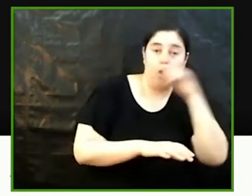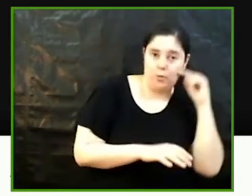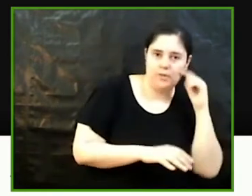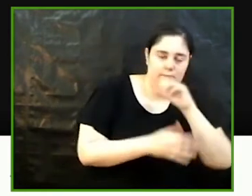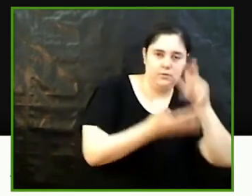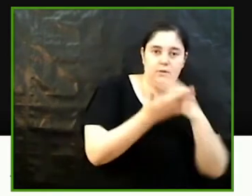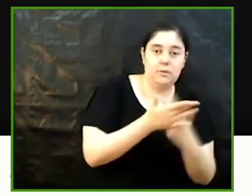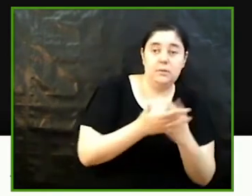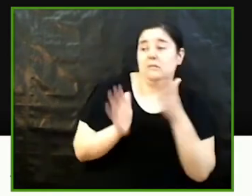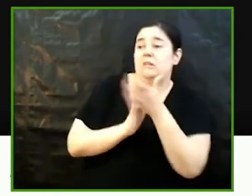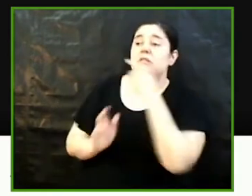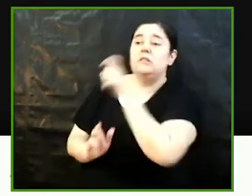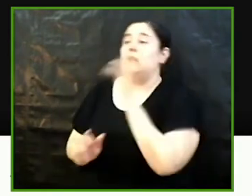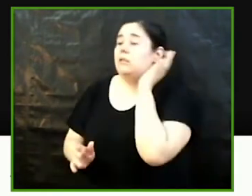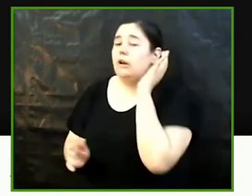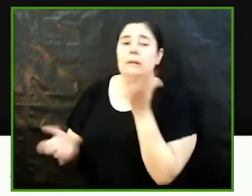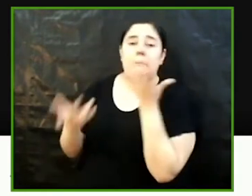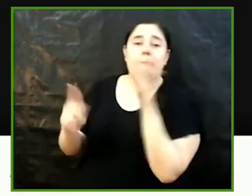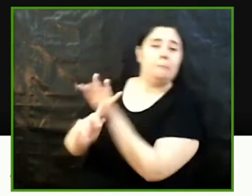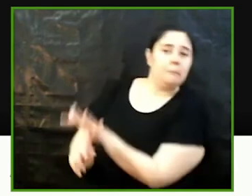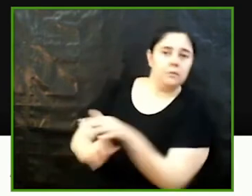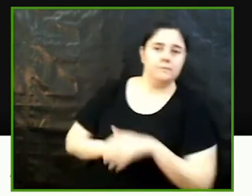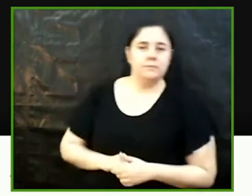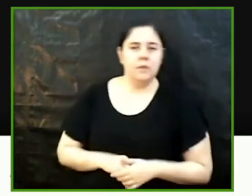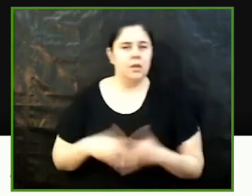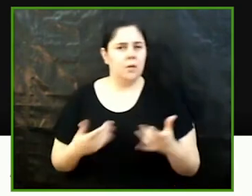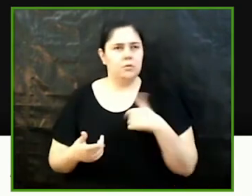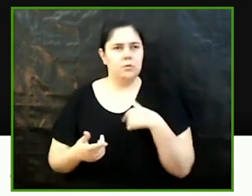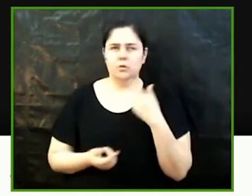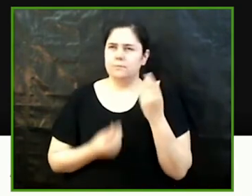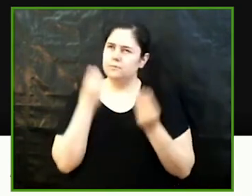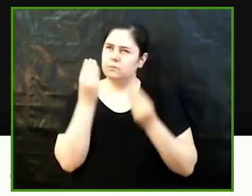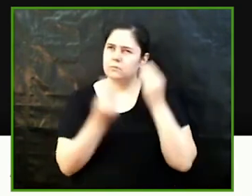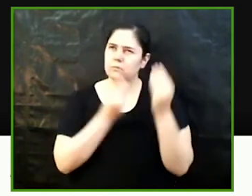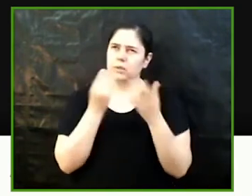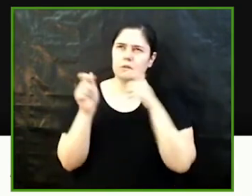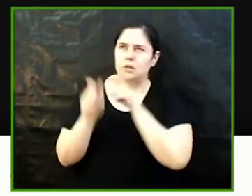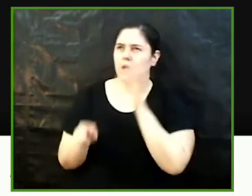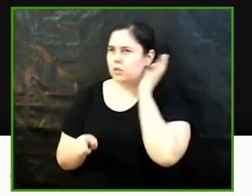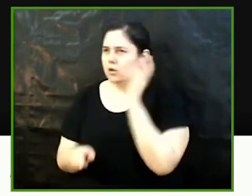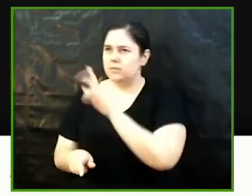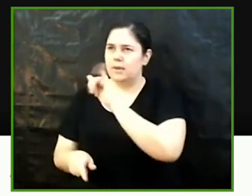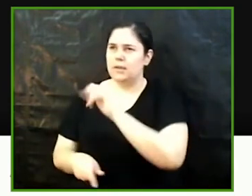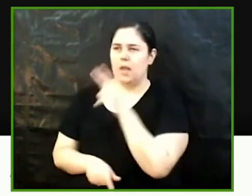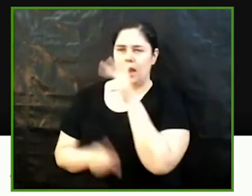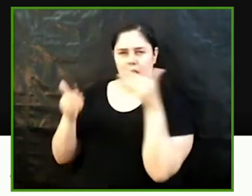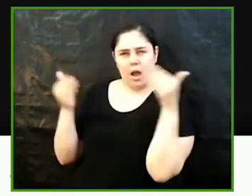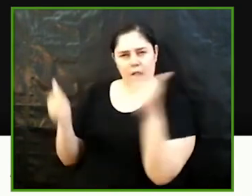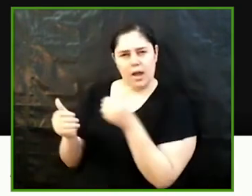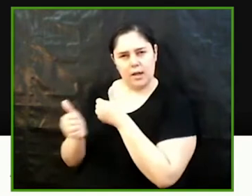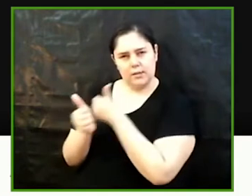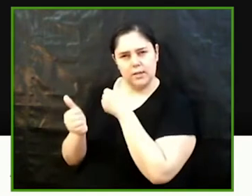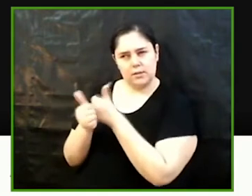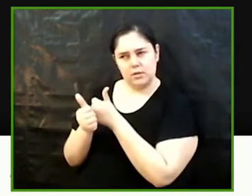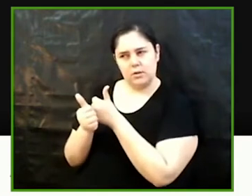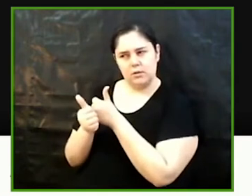pateixen amb VIH això també em va portar a preguntar-me si l'atenció que estem oferint a aquestes dones amb VIH als centres sanitaris basada en els